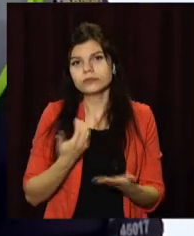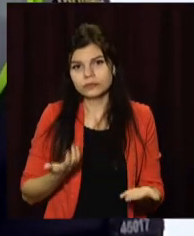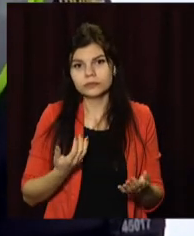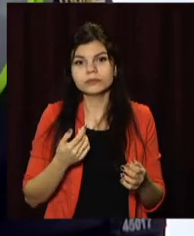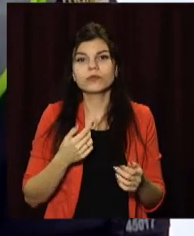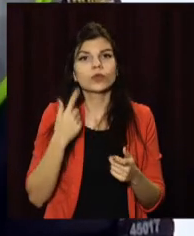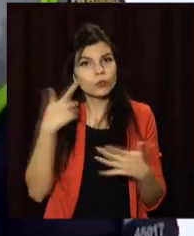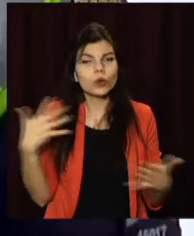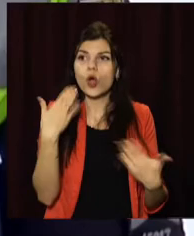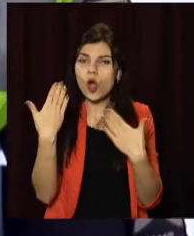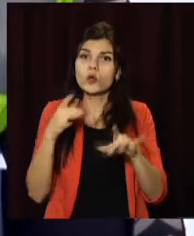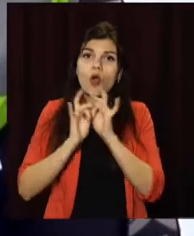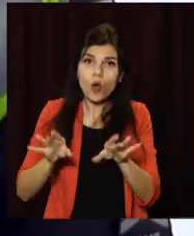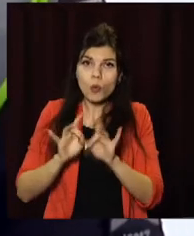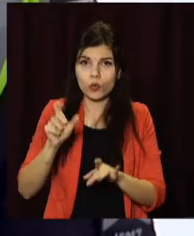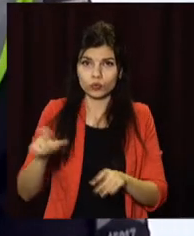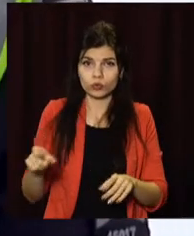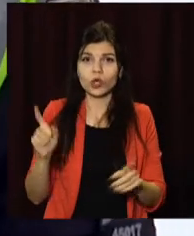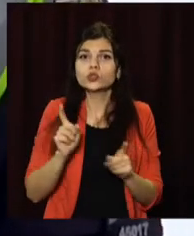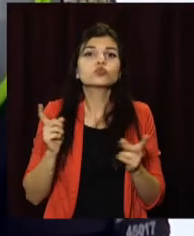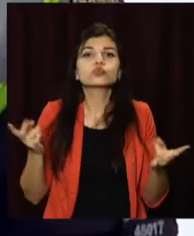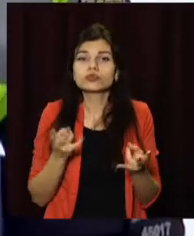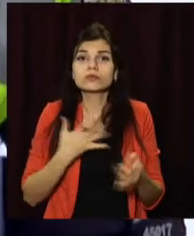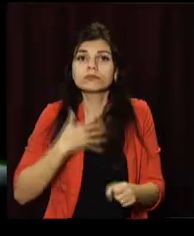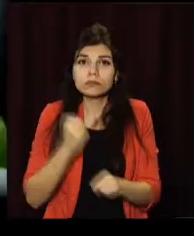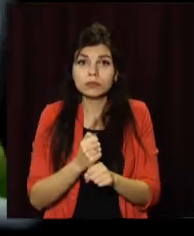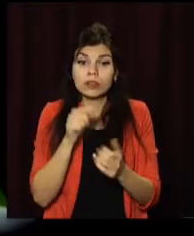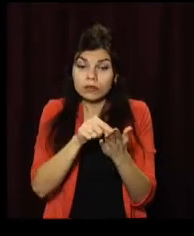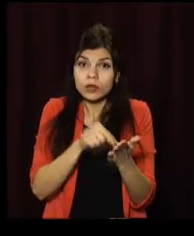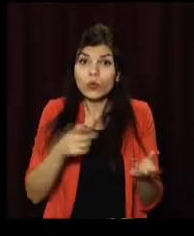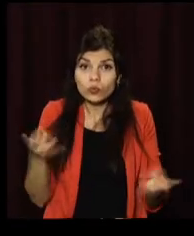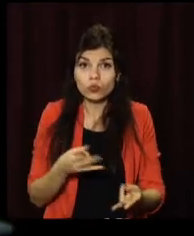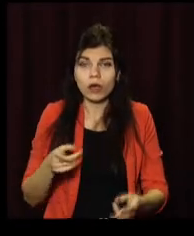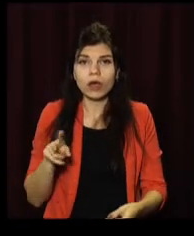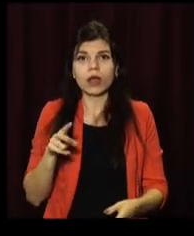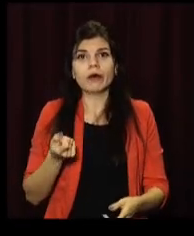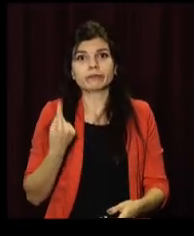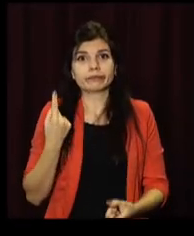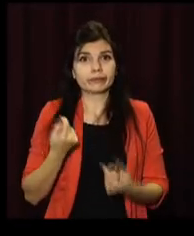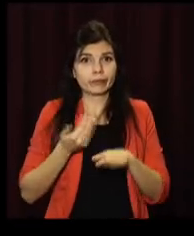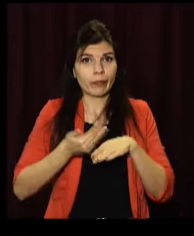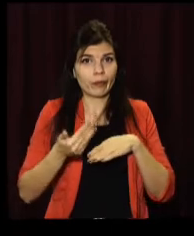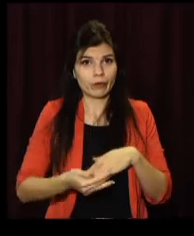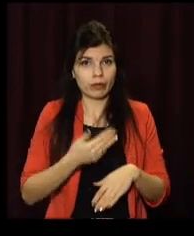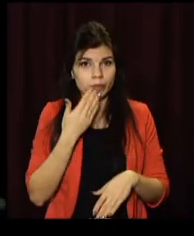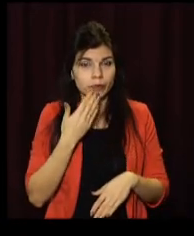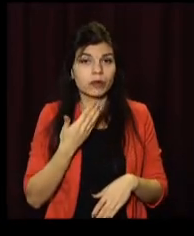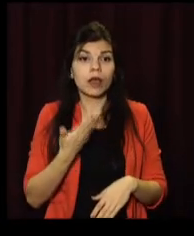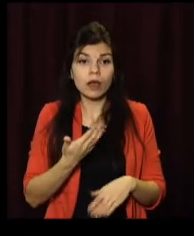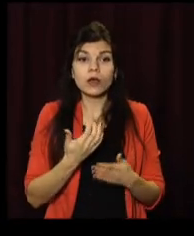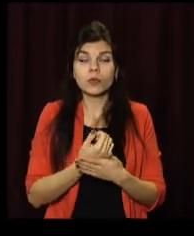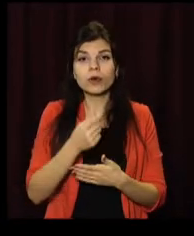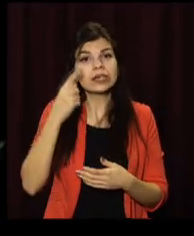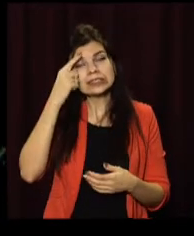спілкуватись, пояснювати людям, що саме треба дотримуватись. Поліція закликає містян дотримуватися карантинних обмежень. Незнання